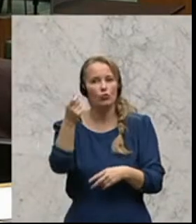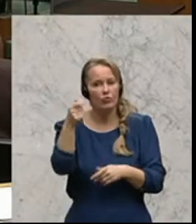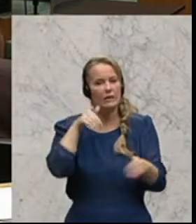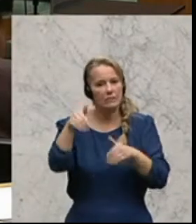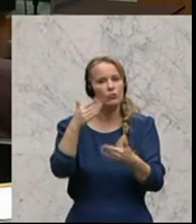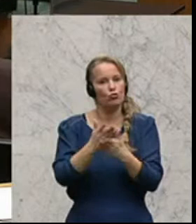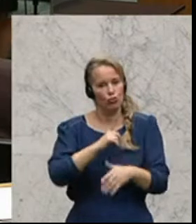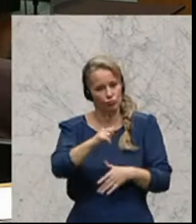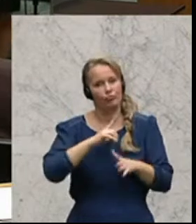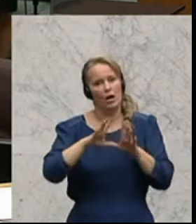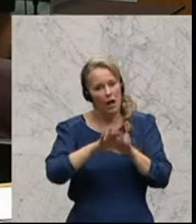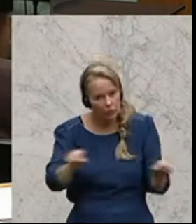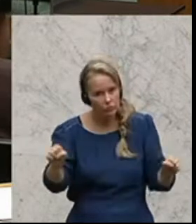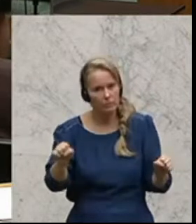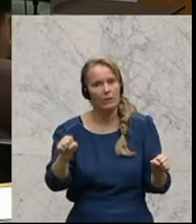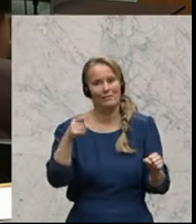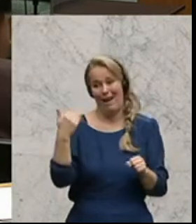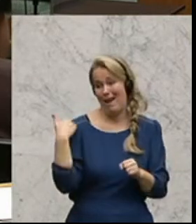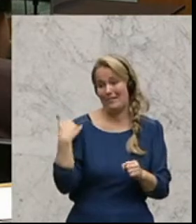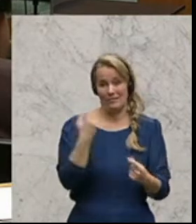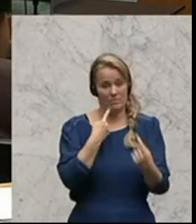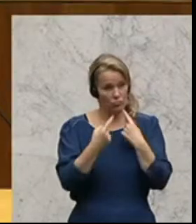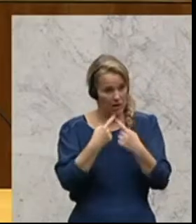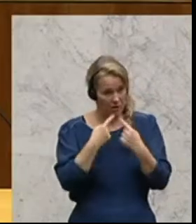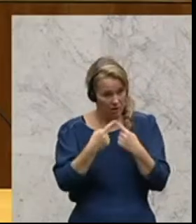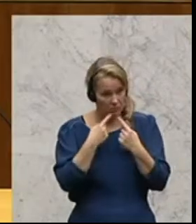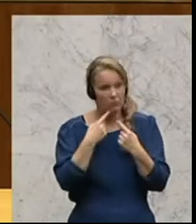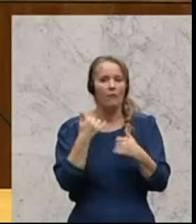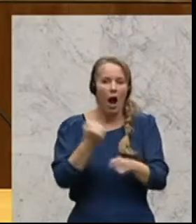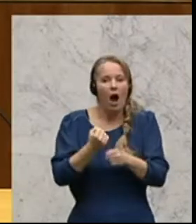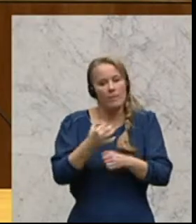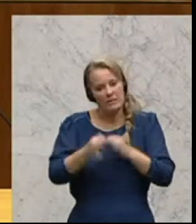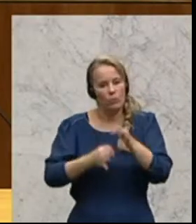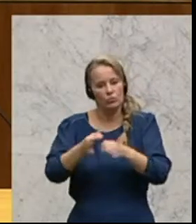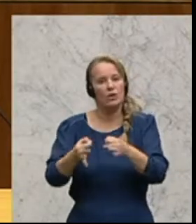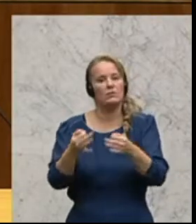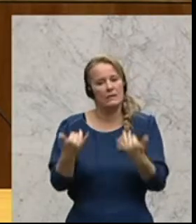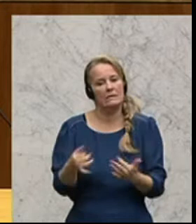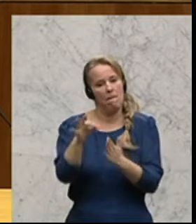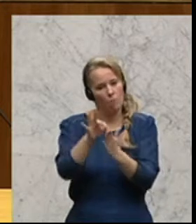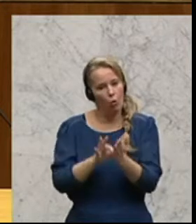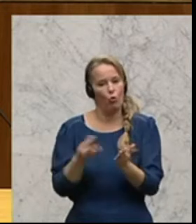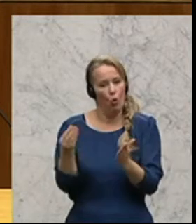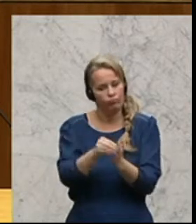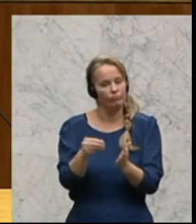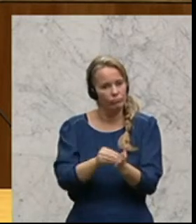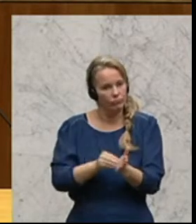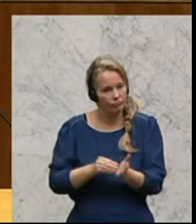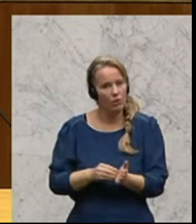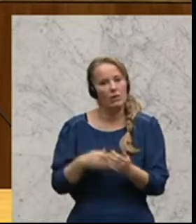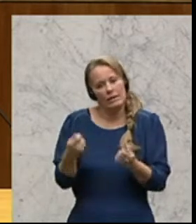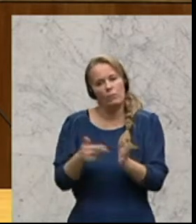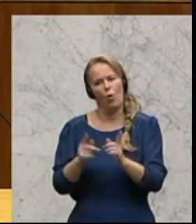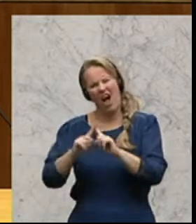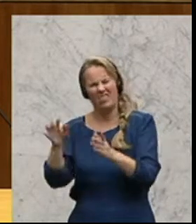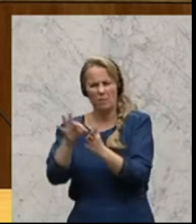vereinbart, dass wir nun auf Basis der letzten Besprechung einen Arbeitsprozess aufsetzen, ein Protokoll festhalten. Es gibt auch noch einen anderen